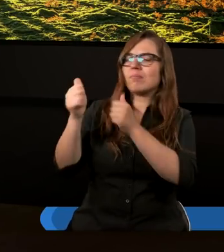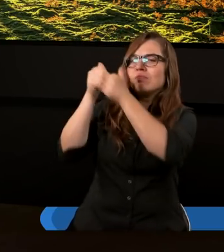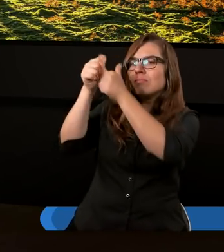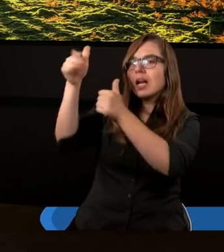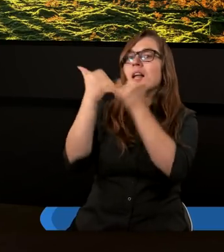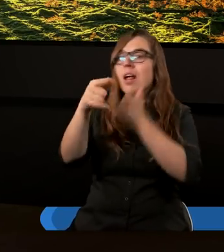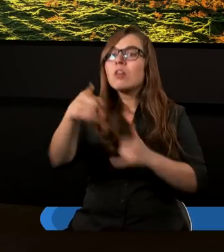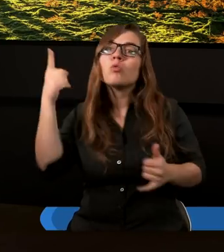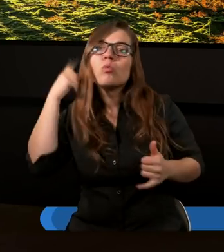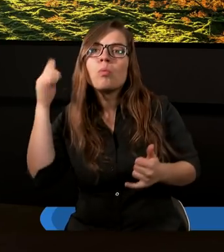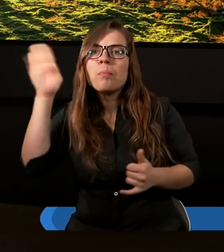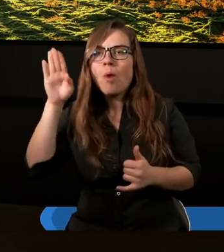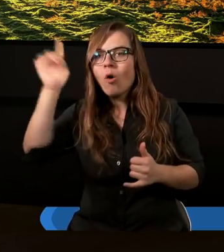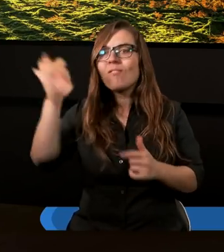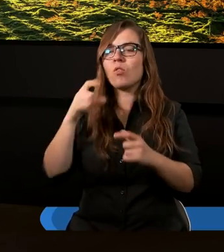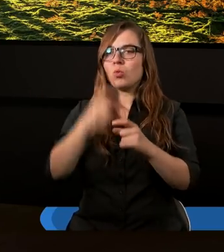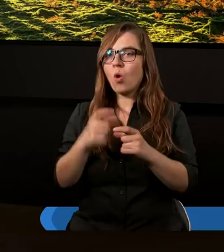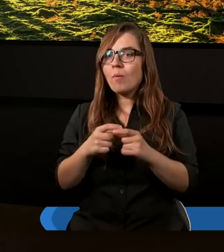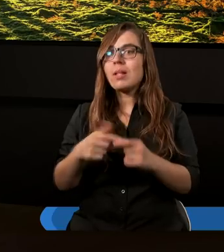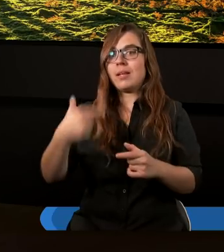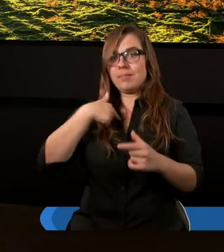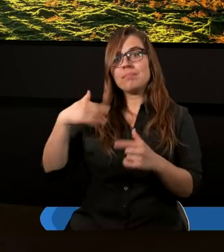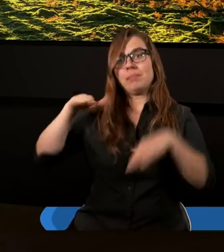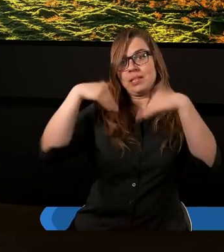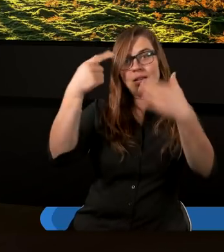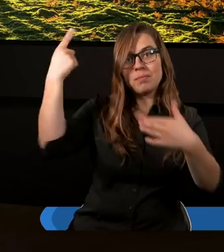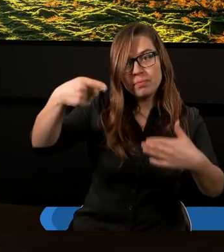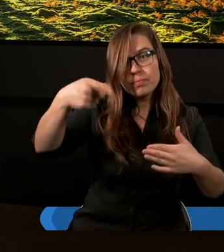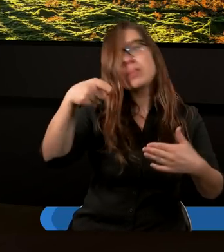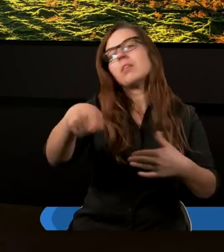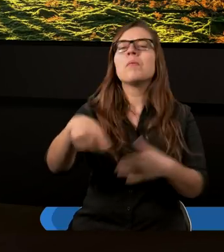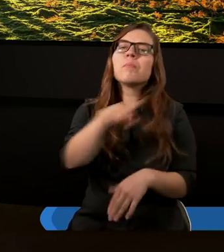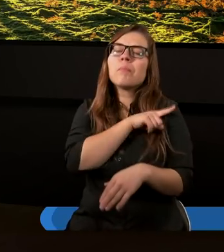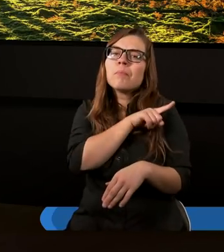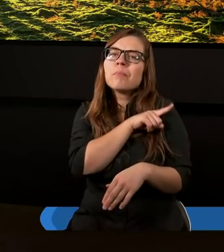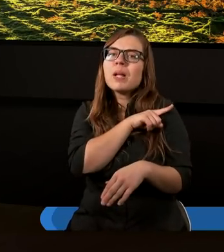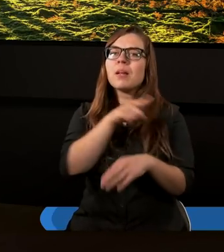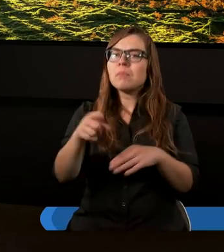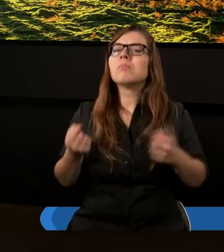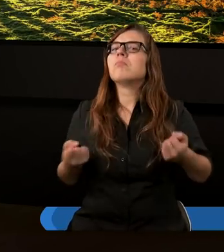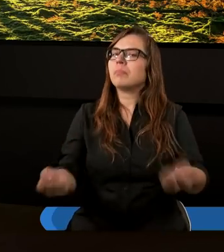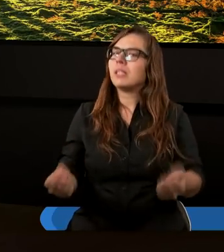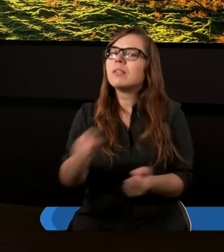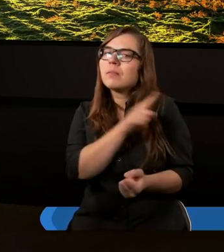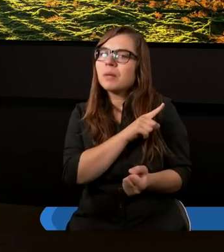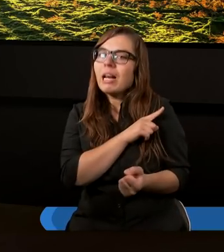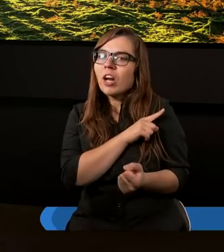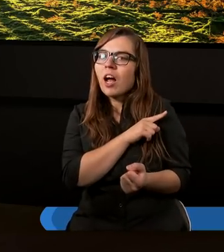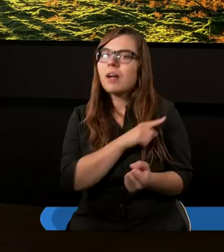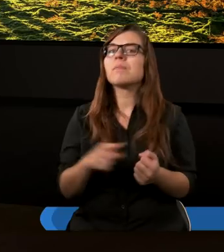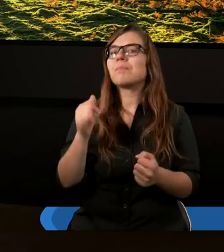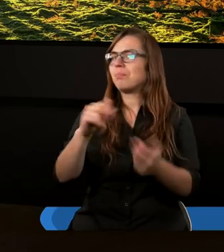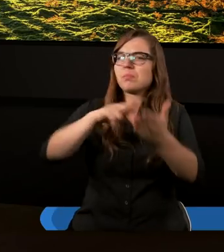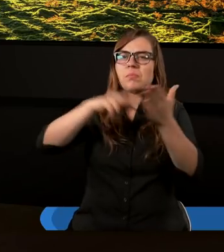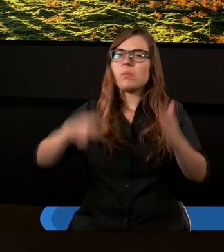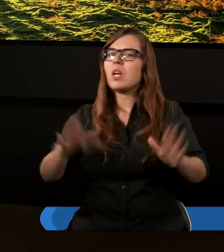będziesz słuchał przykazań Pana Boga Twego, które ja Ci dziś nadaję, abyś ich pilnie przestrzegał. Nie